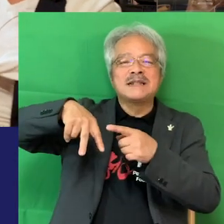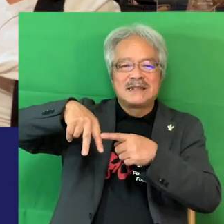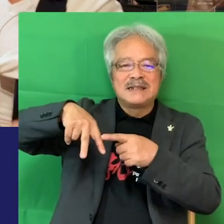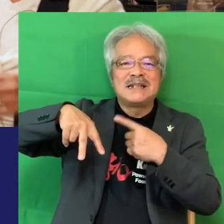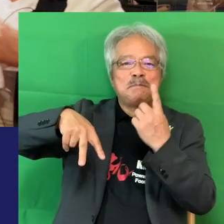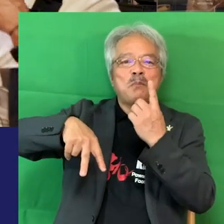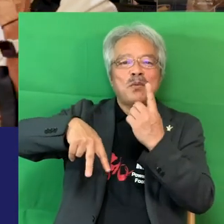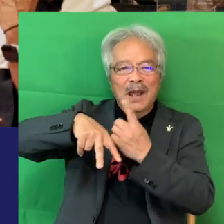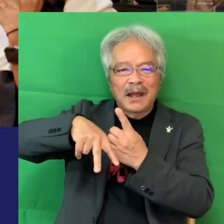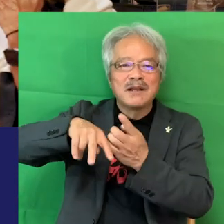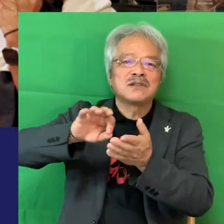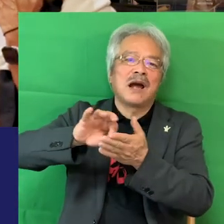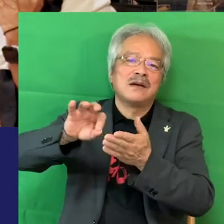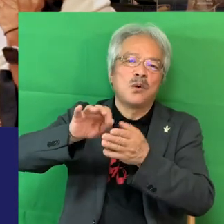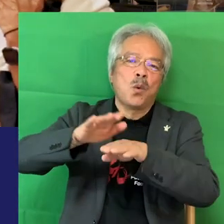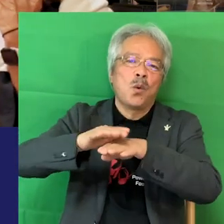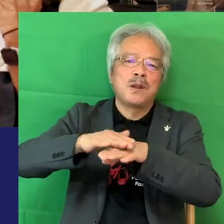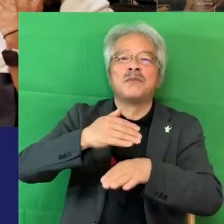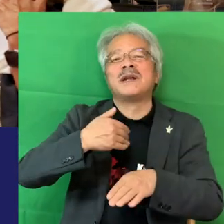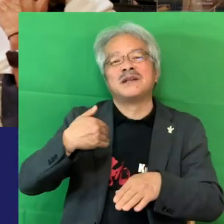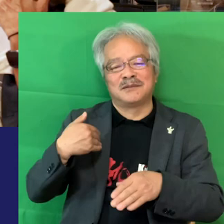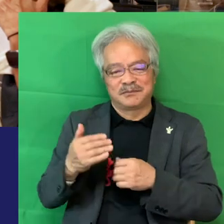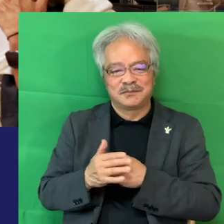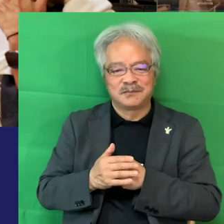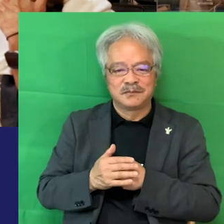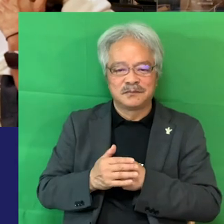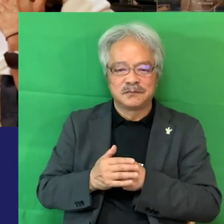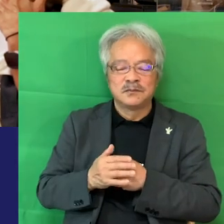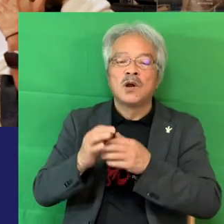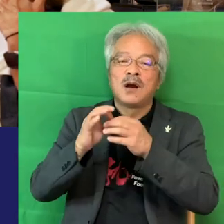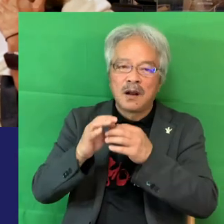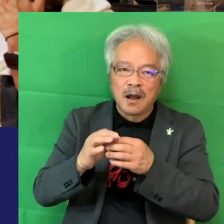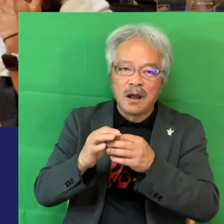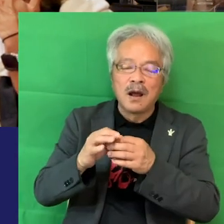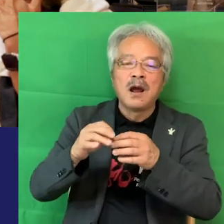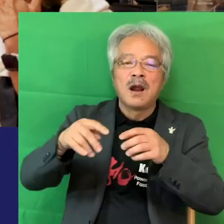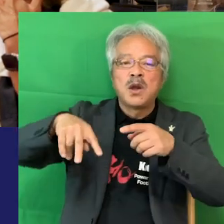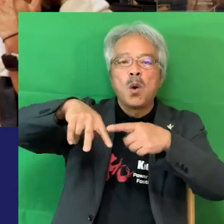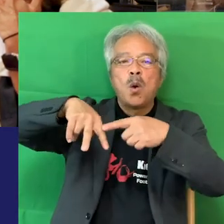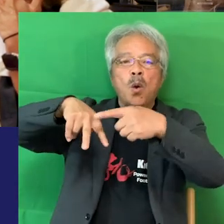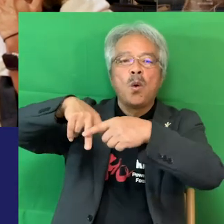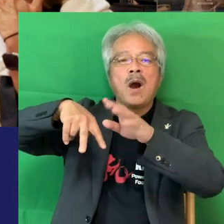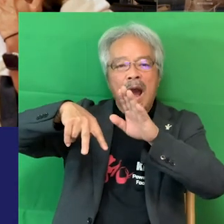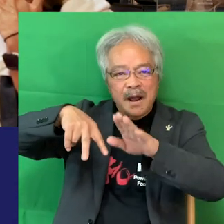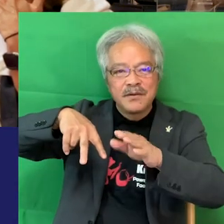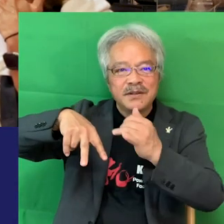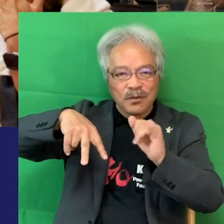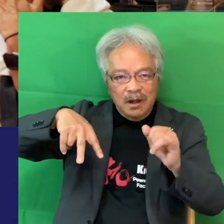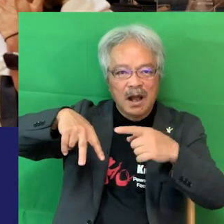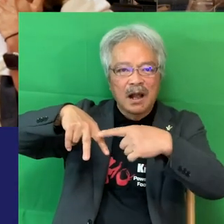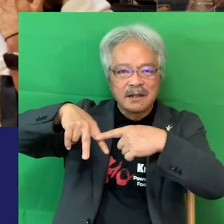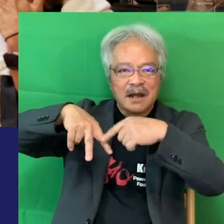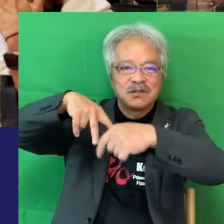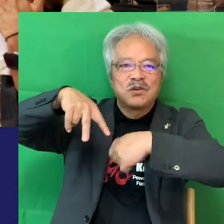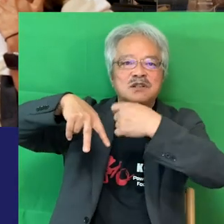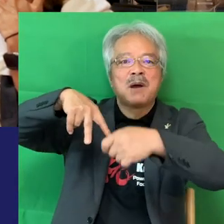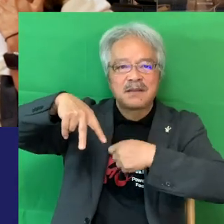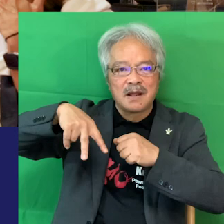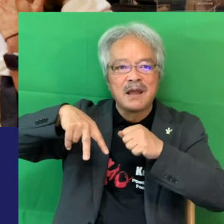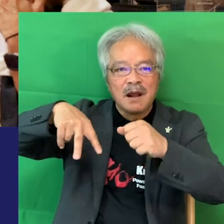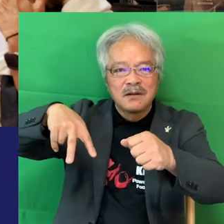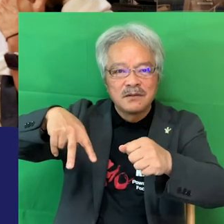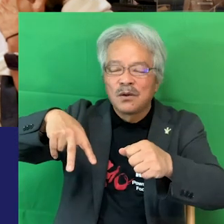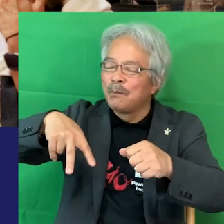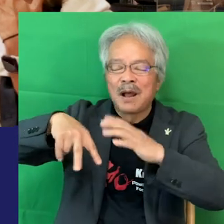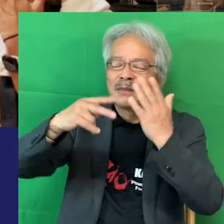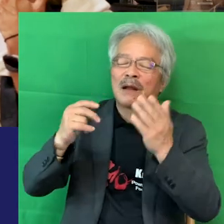叶わないんだけどいやこれだから両足ある人が片足を縛って一緒に入ってやると全く何もでき